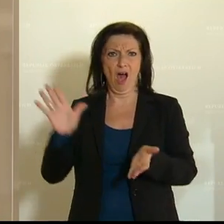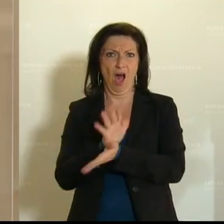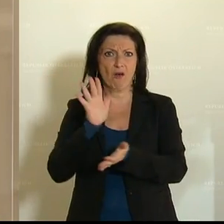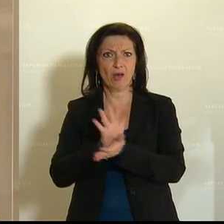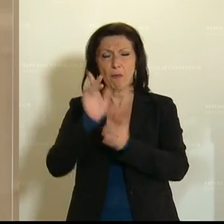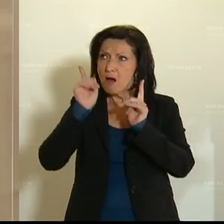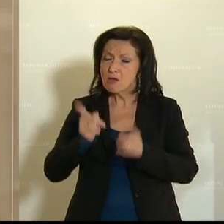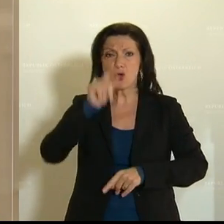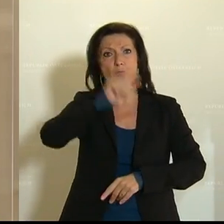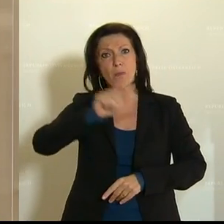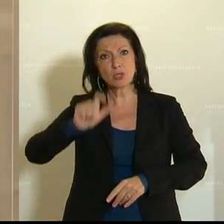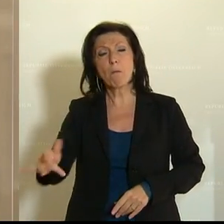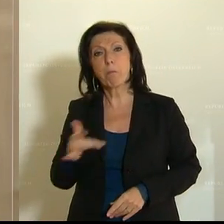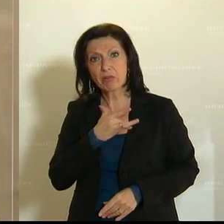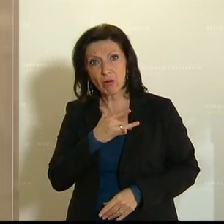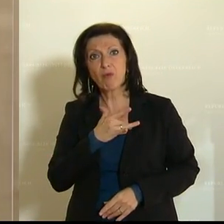Betroffenen zu sprechen.